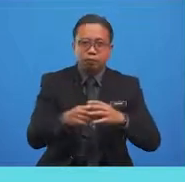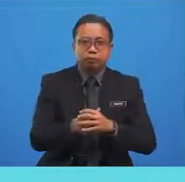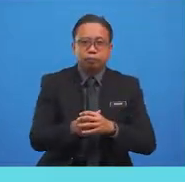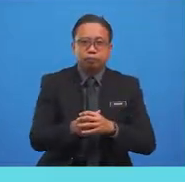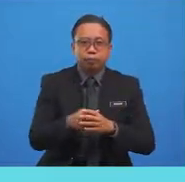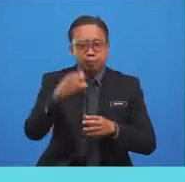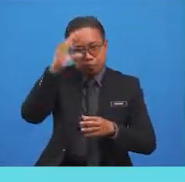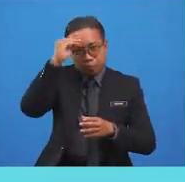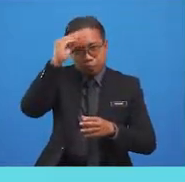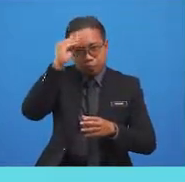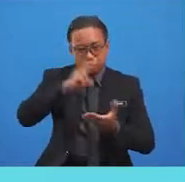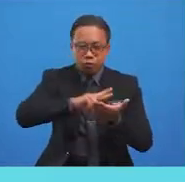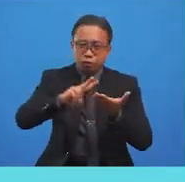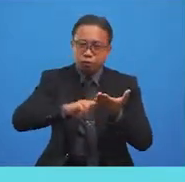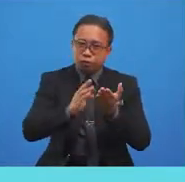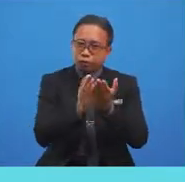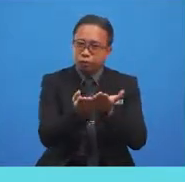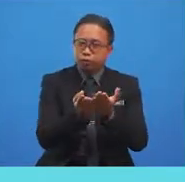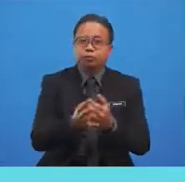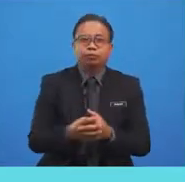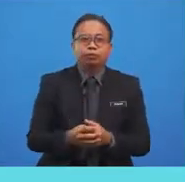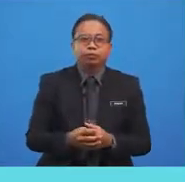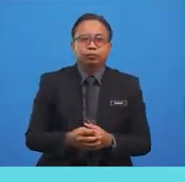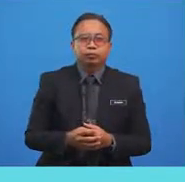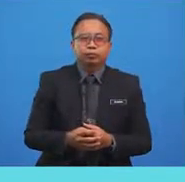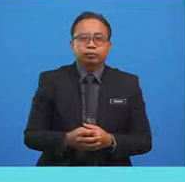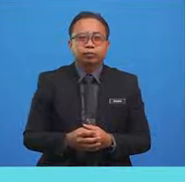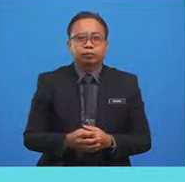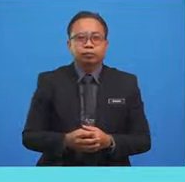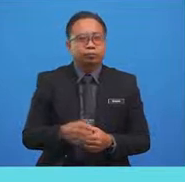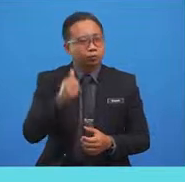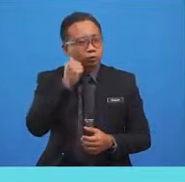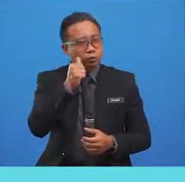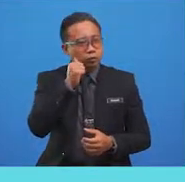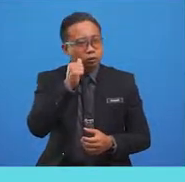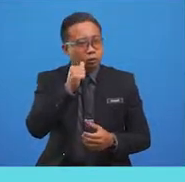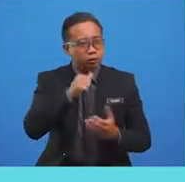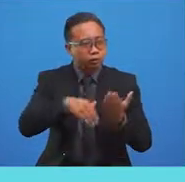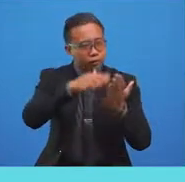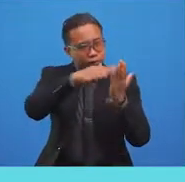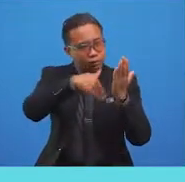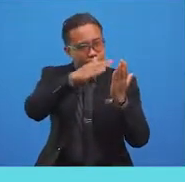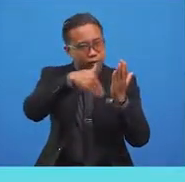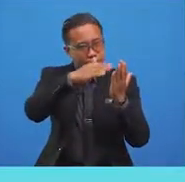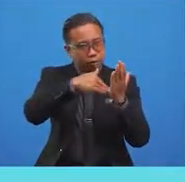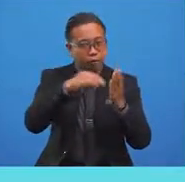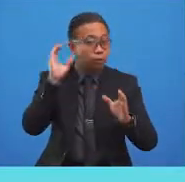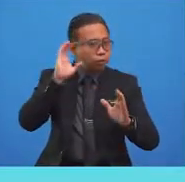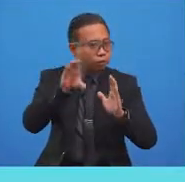is reading a book. The lady is painting a picture.